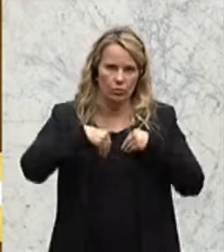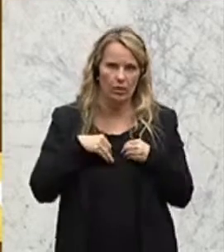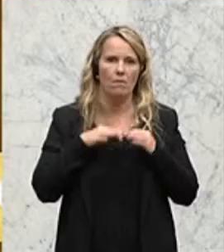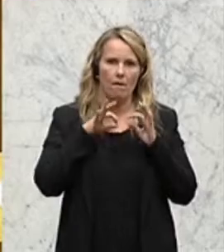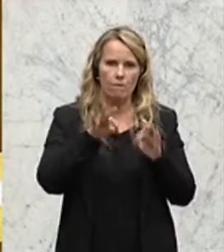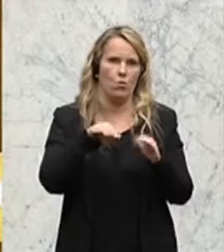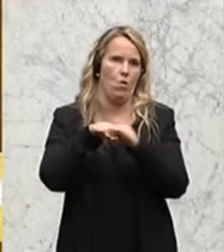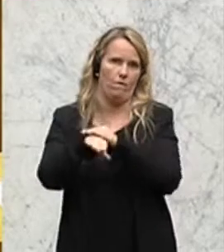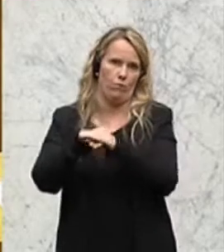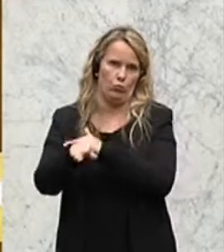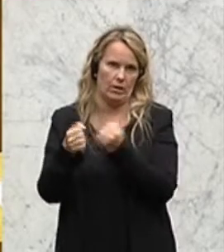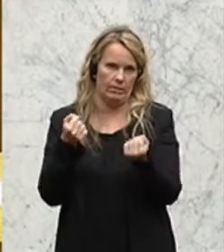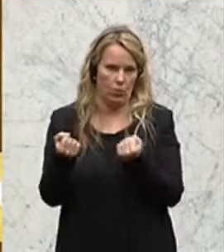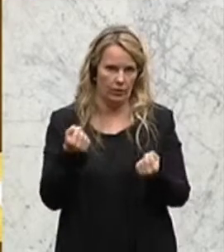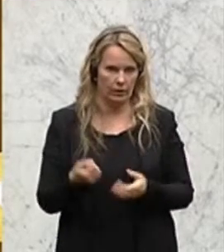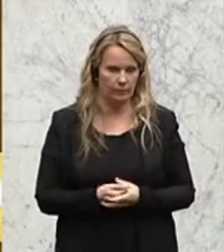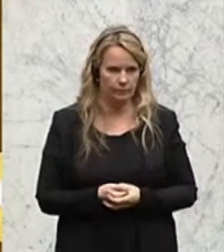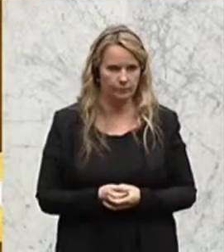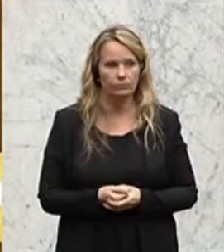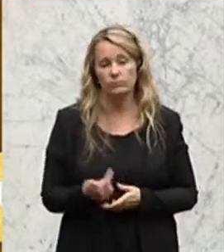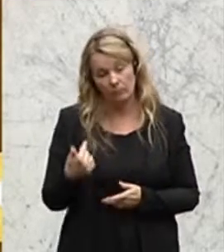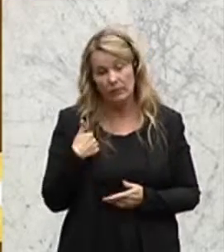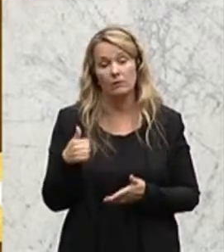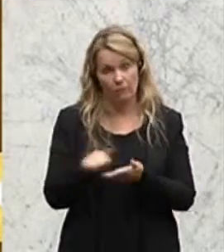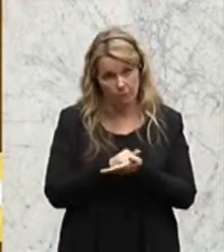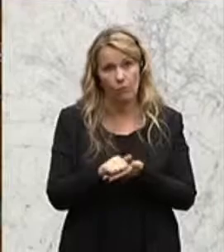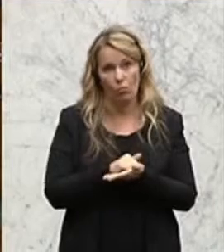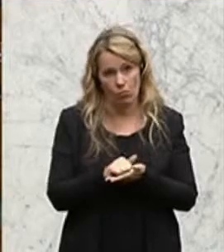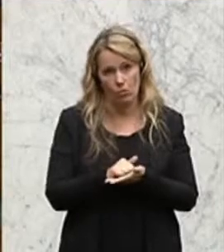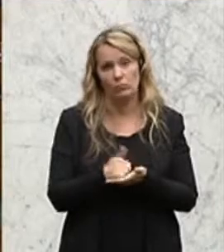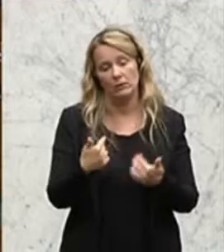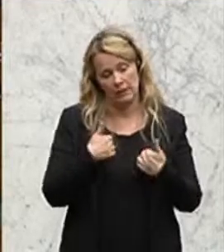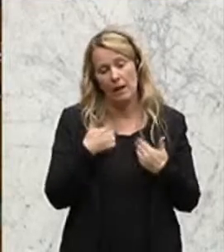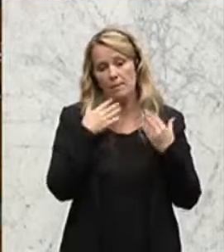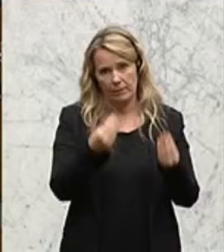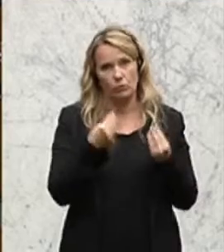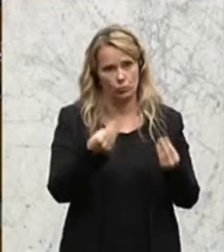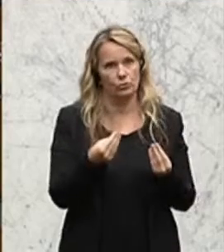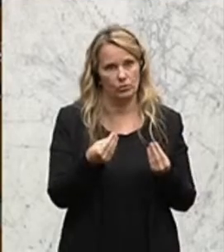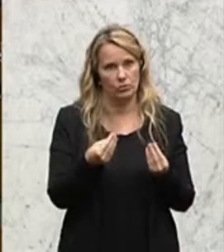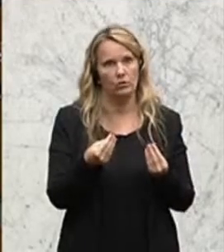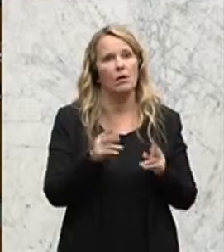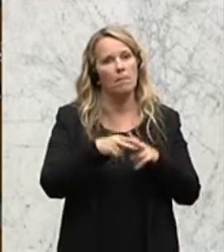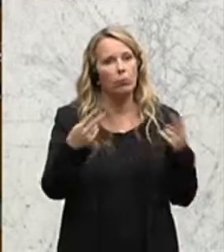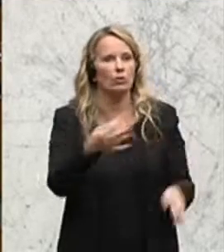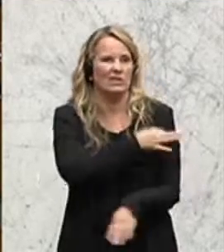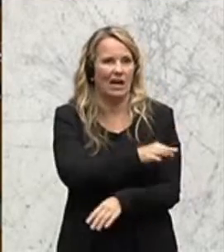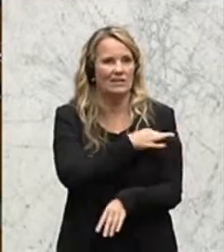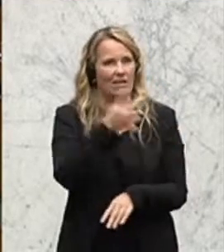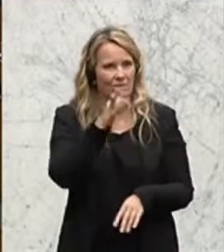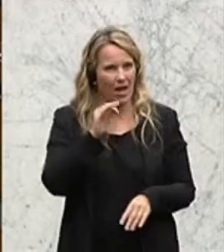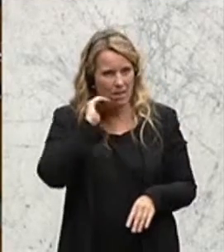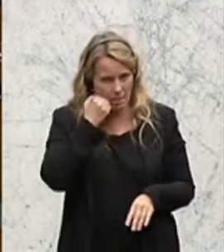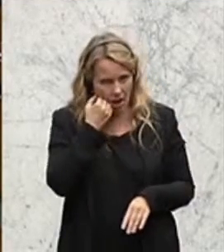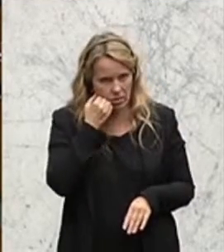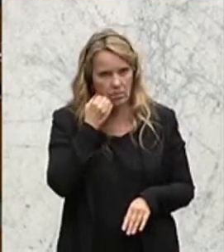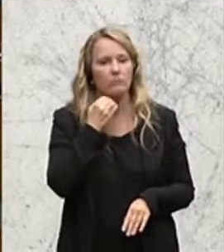für die Flüchtlingspolitik. Ich bin froh und ich begrüße es sehr, dass Bundeskanzler Faymann